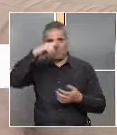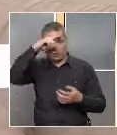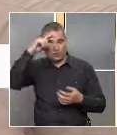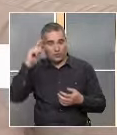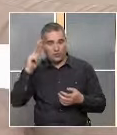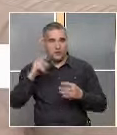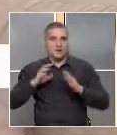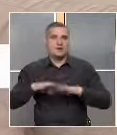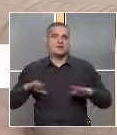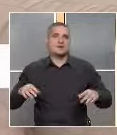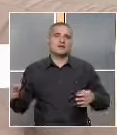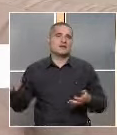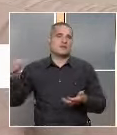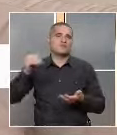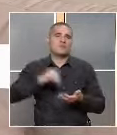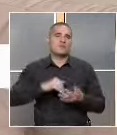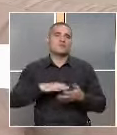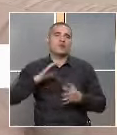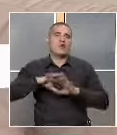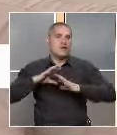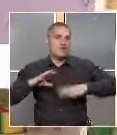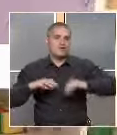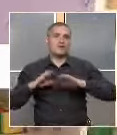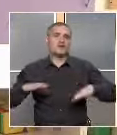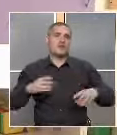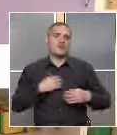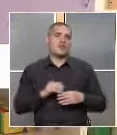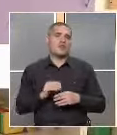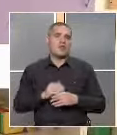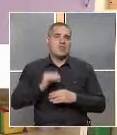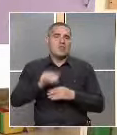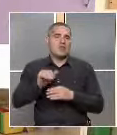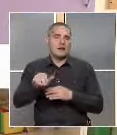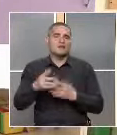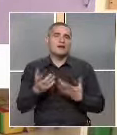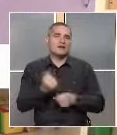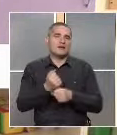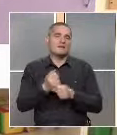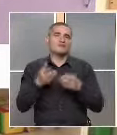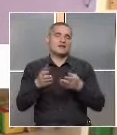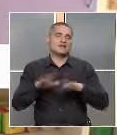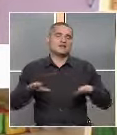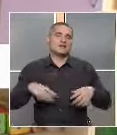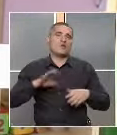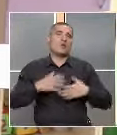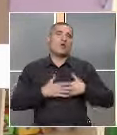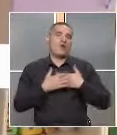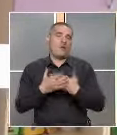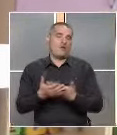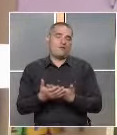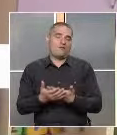Защото децата идат в много и всички деца имат напредък, общо взето. Как се работи с тези деца? Много любов.